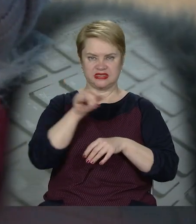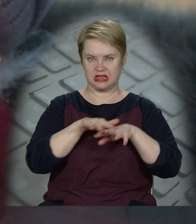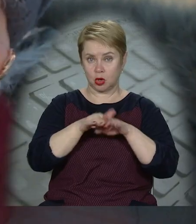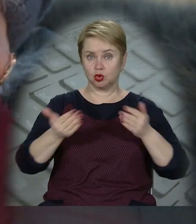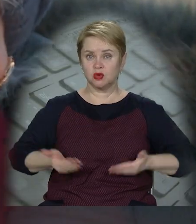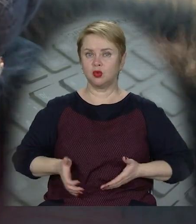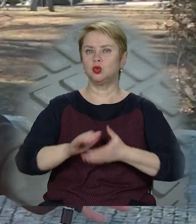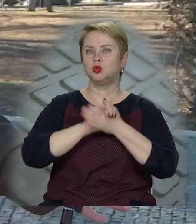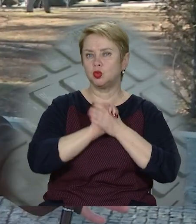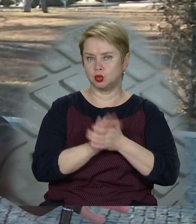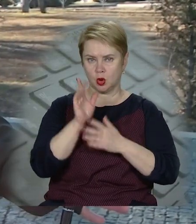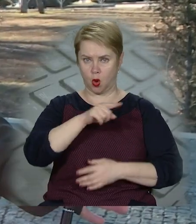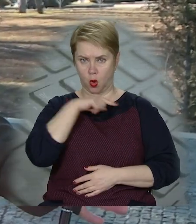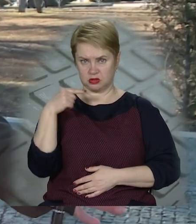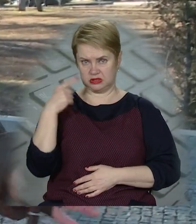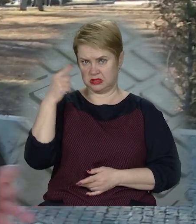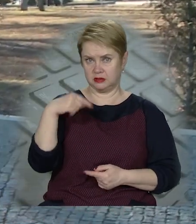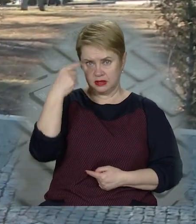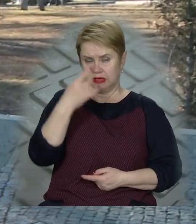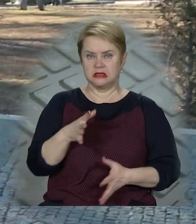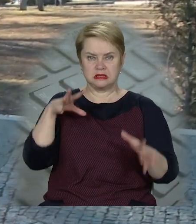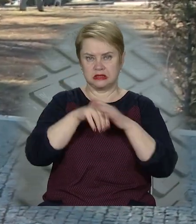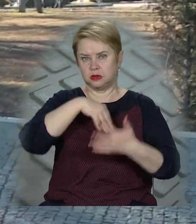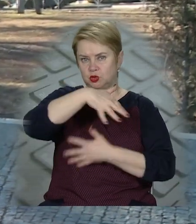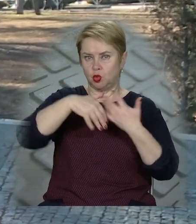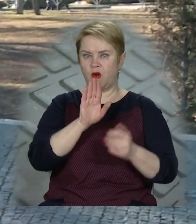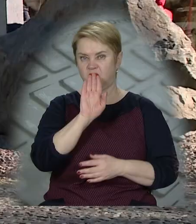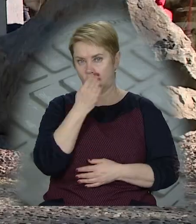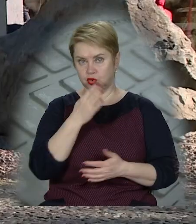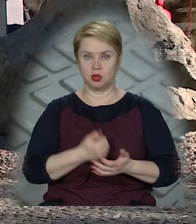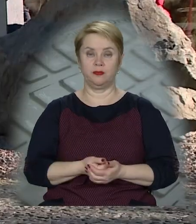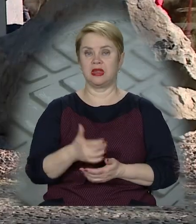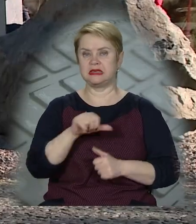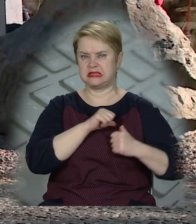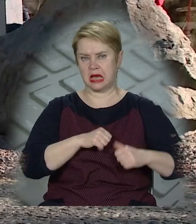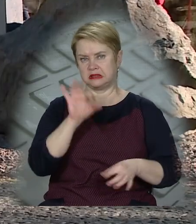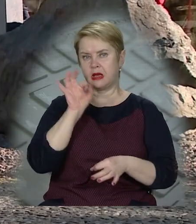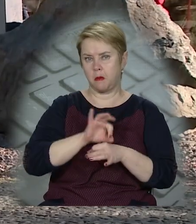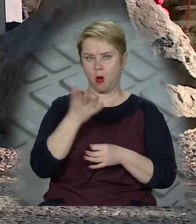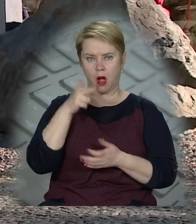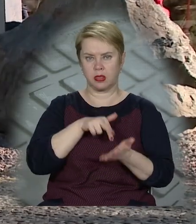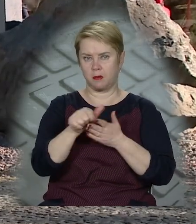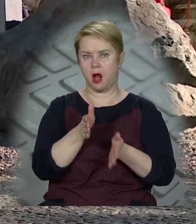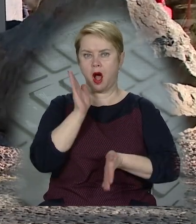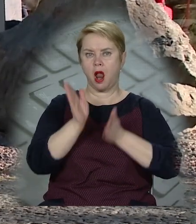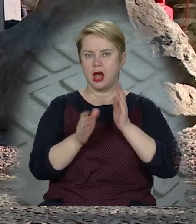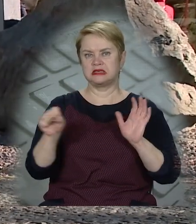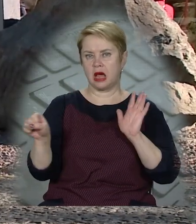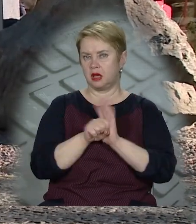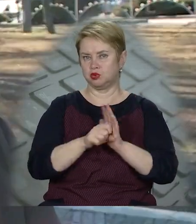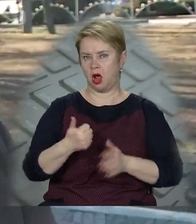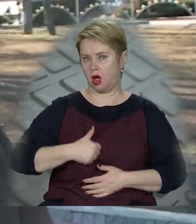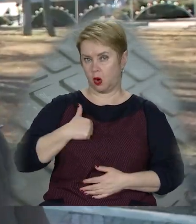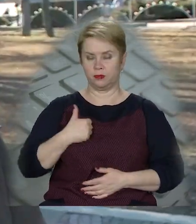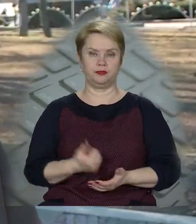народи живуть дружньо, тільки російські керманичі вносять смуток та сіють ворожнечу. Серця болить, коли проходить повз алеї загиблих